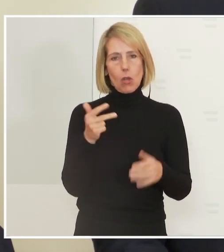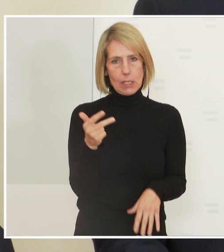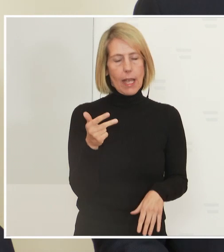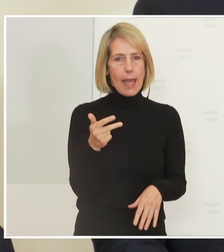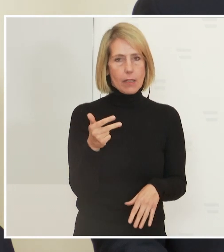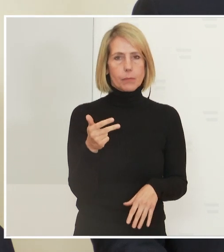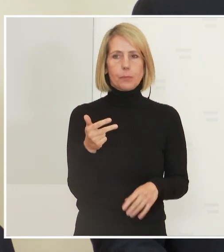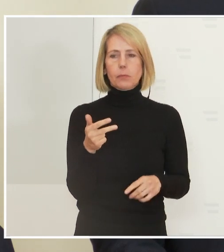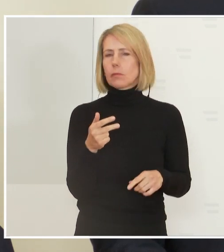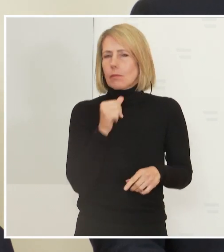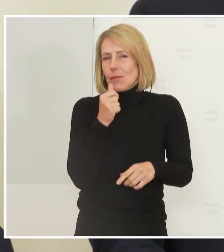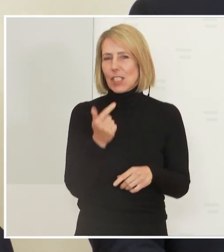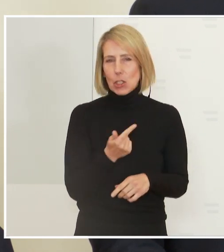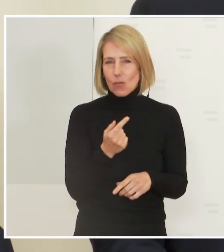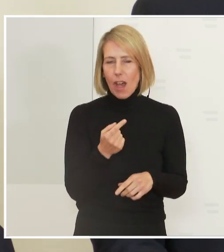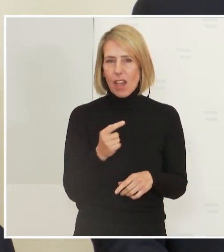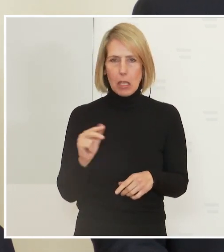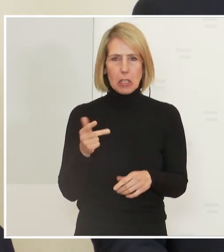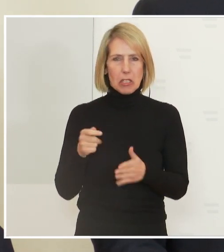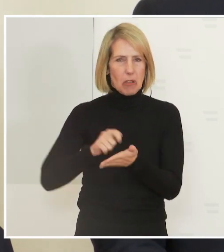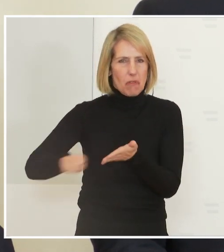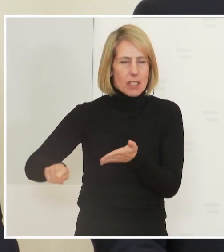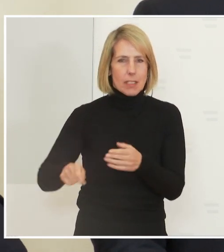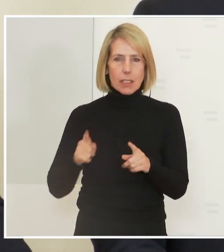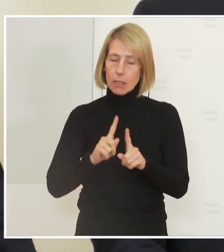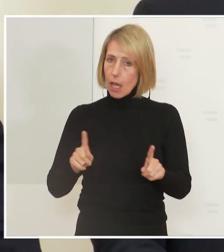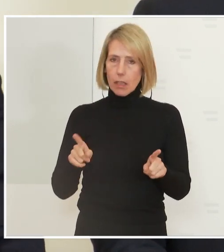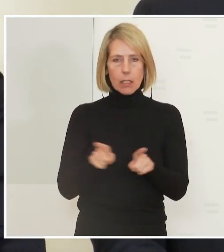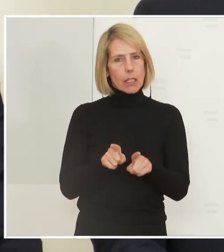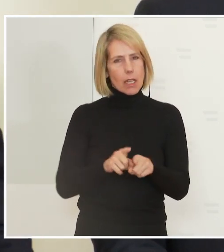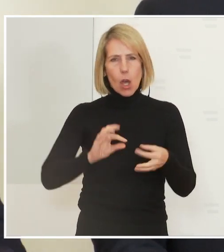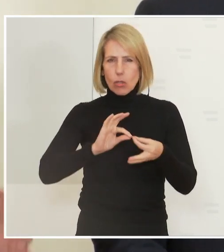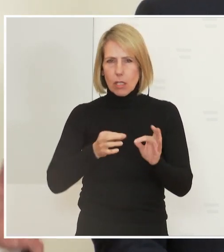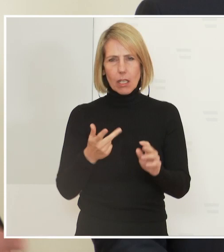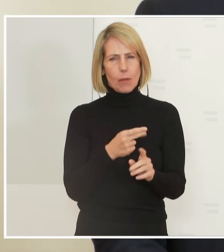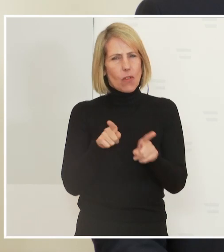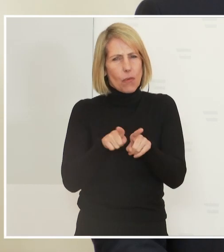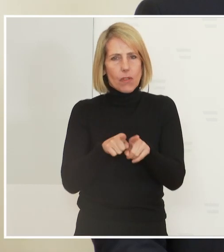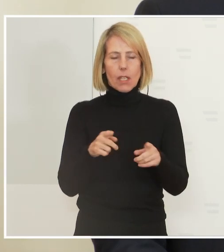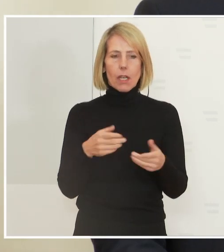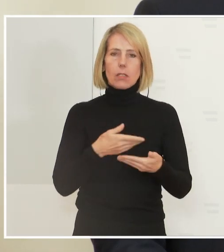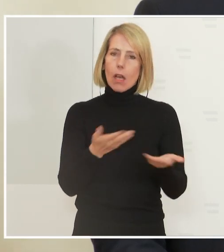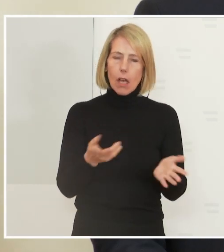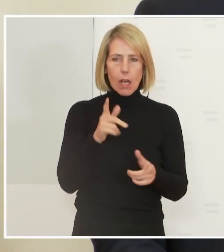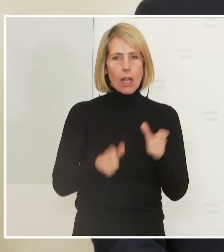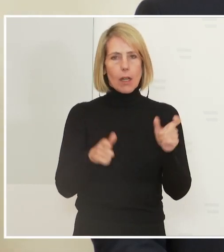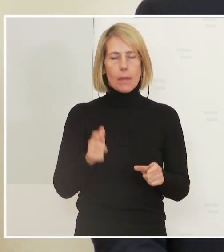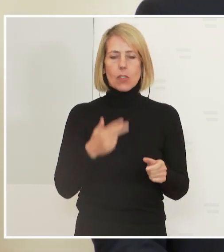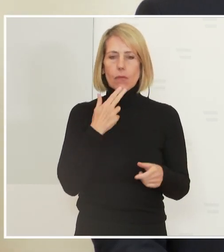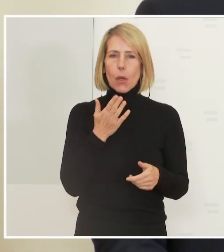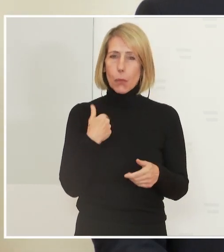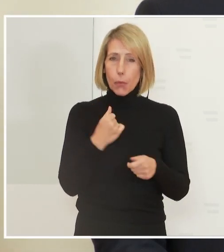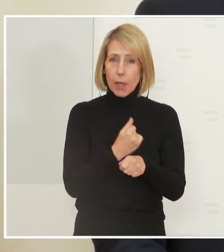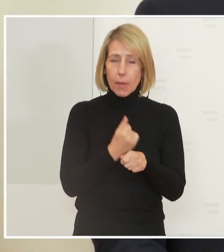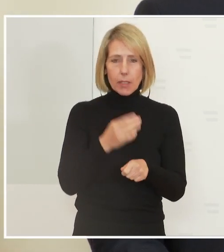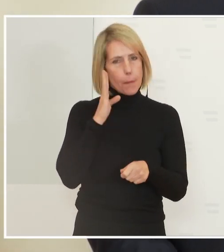kann man dann verzichten. Es ist genauso zu sehen. Also ich bitte alle Menschen in diesem Land, die es noch nicht getan haben, überlegen Sie sich, machen Sie einen